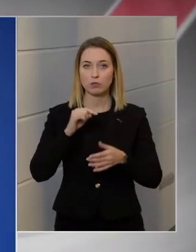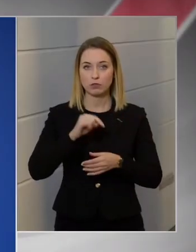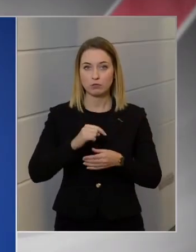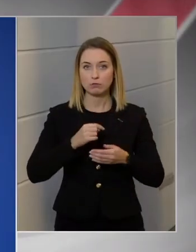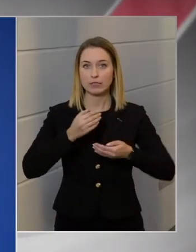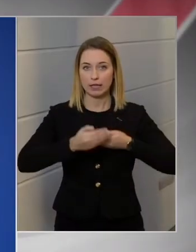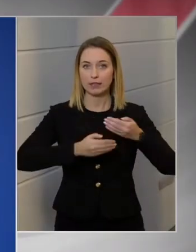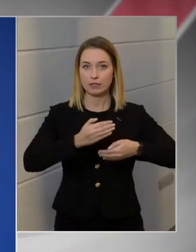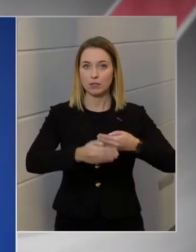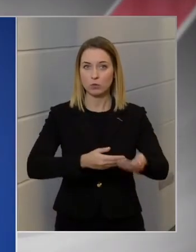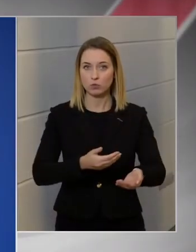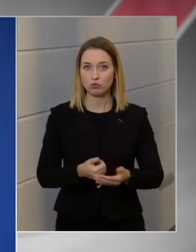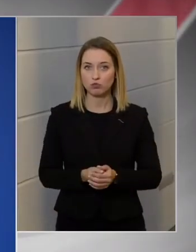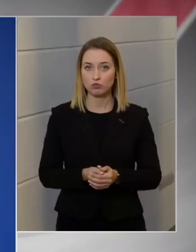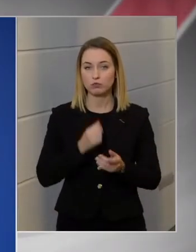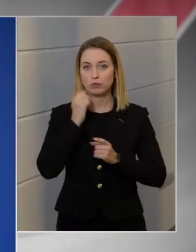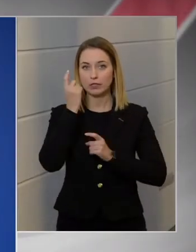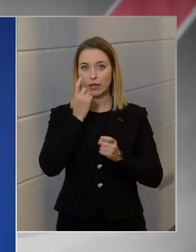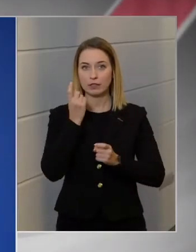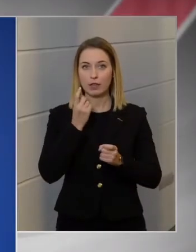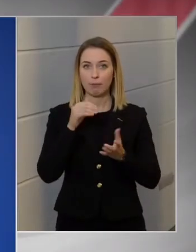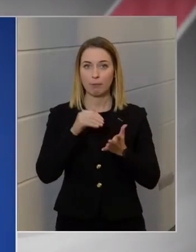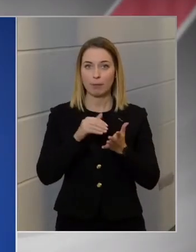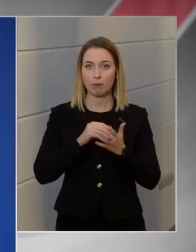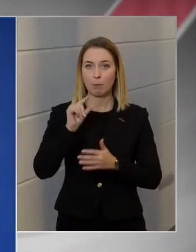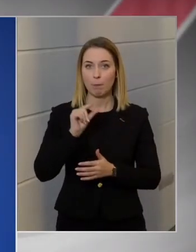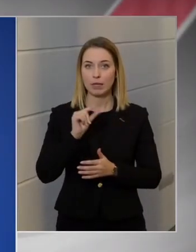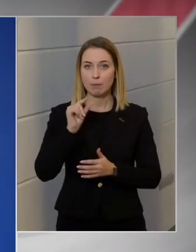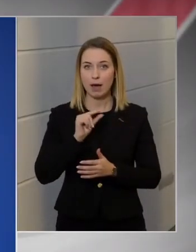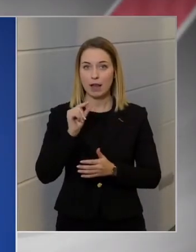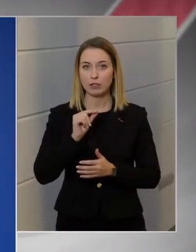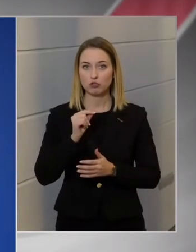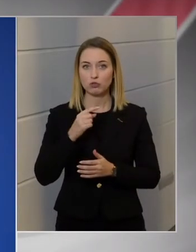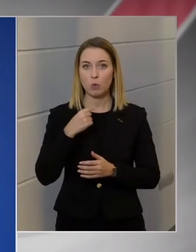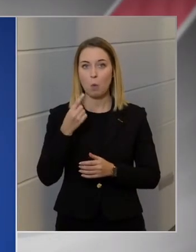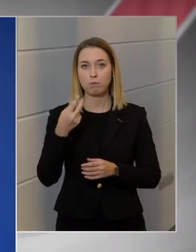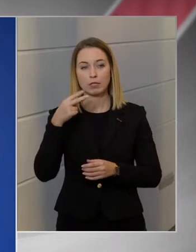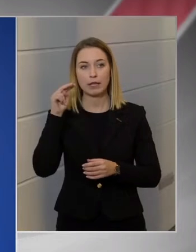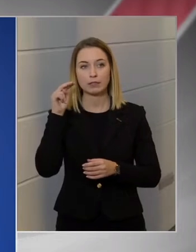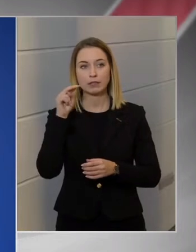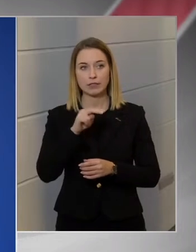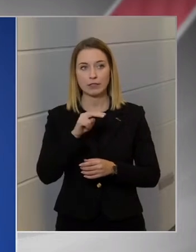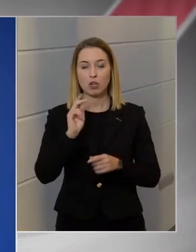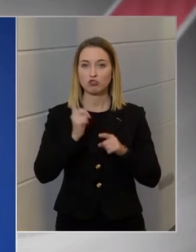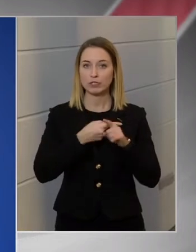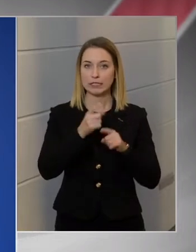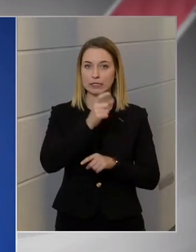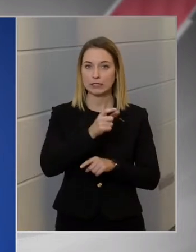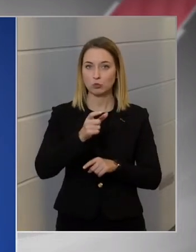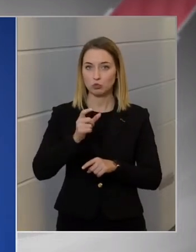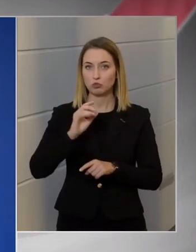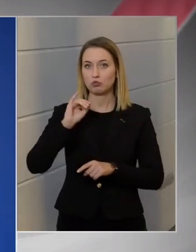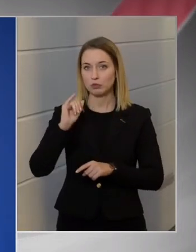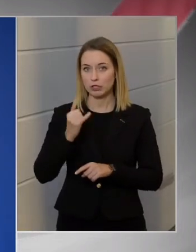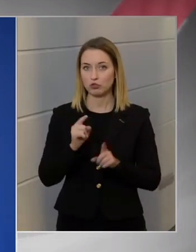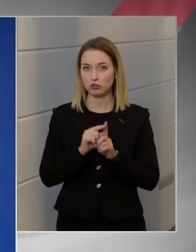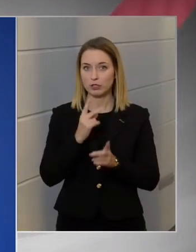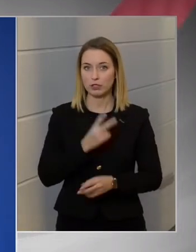tendenciózusak. Ezt szerintem még minimális objektivitásra rendelkező kritikusaink is kénytelnek elismerni.